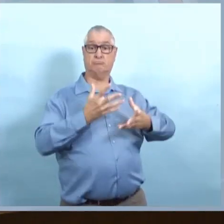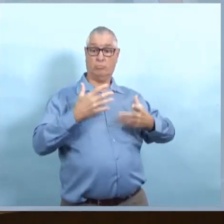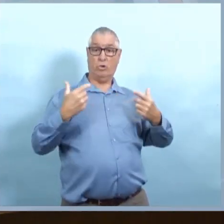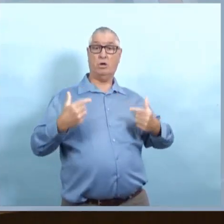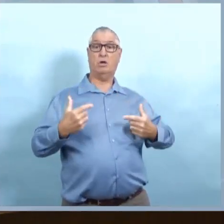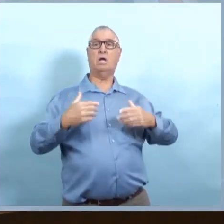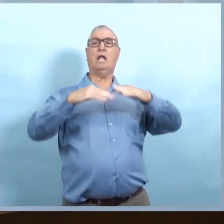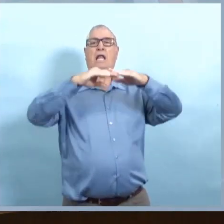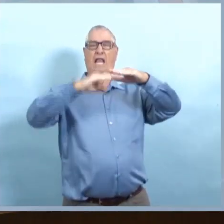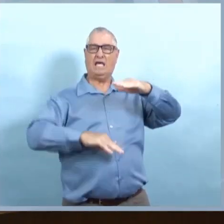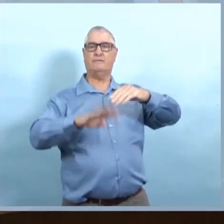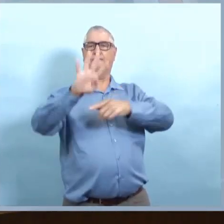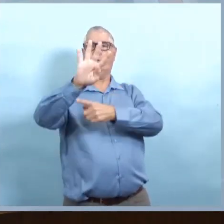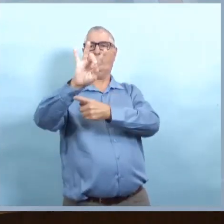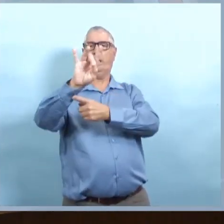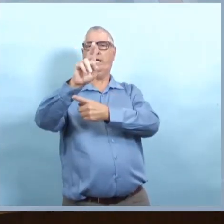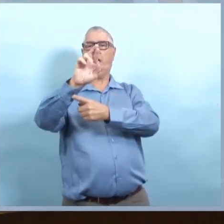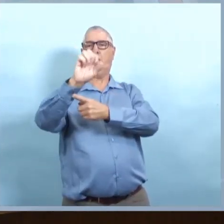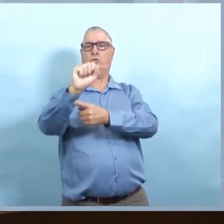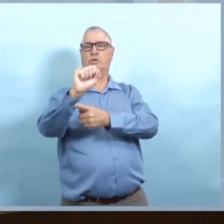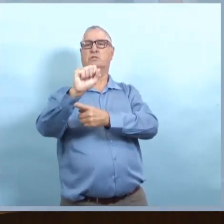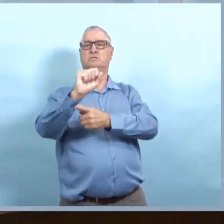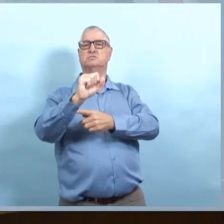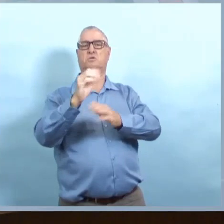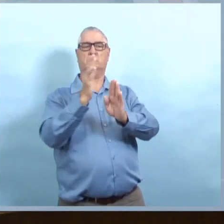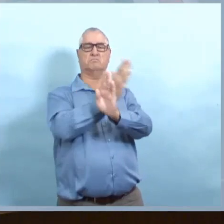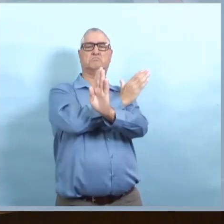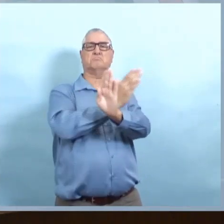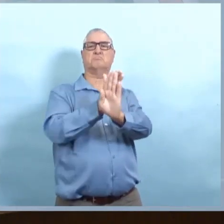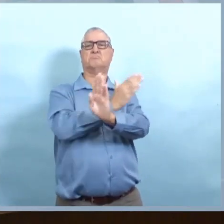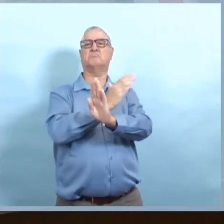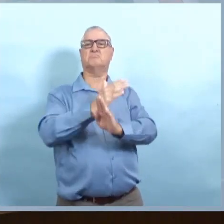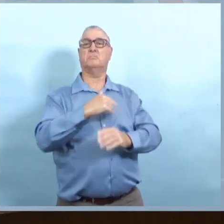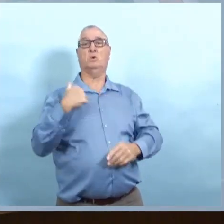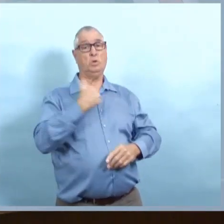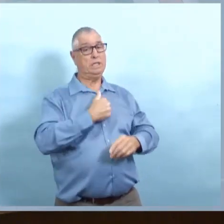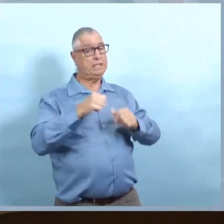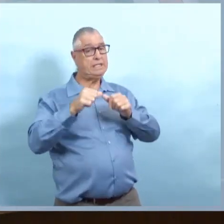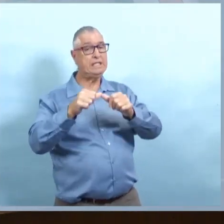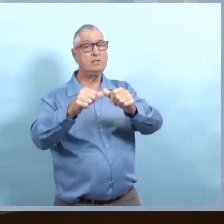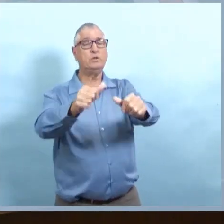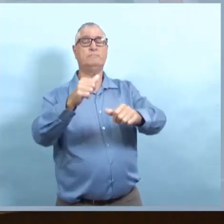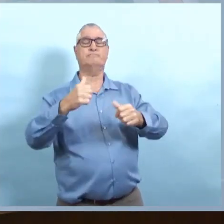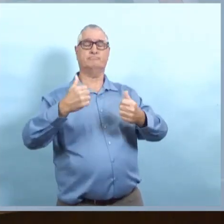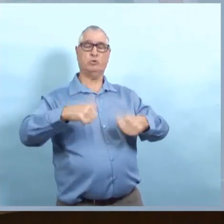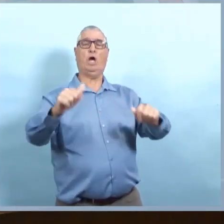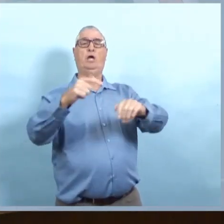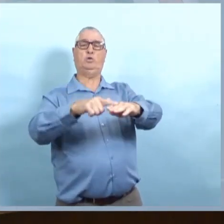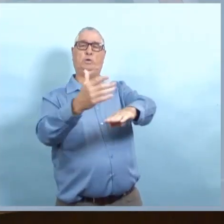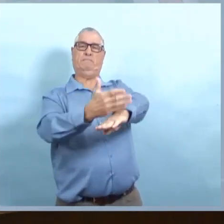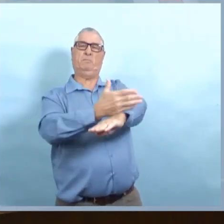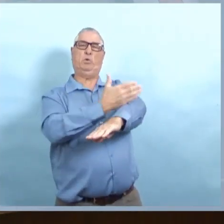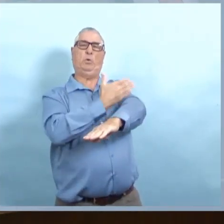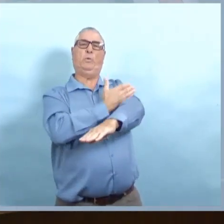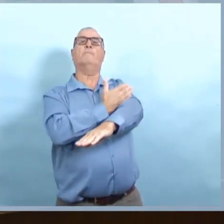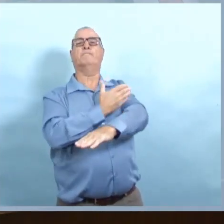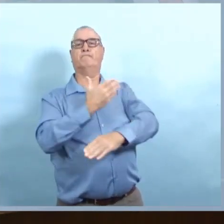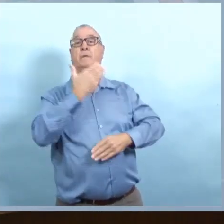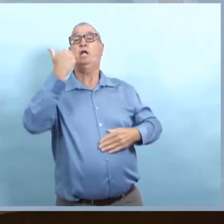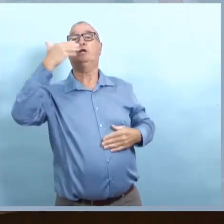D'après nos données,'est environ 97% des gens obtiennent le résultat positif